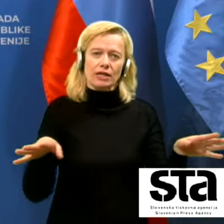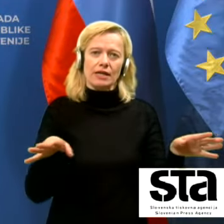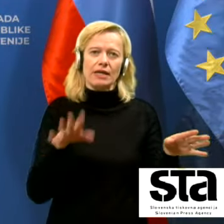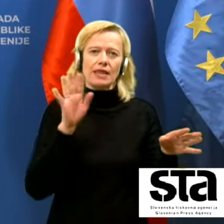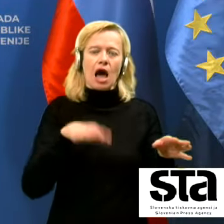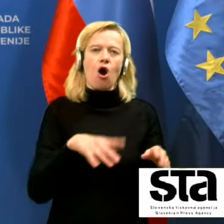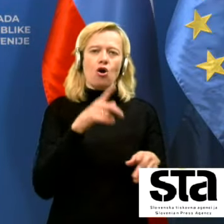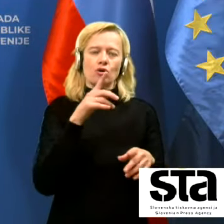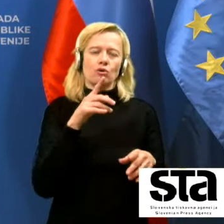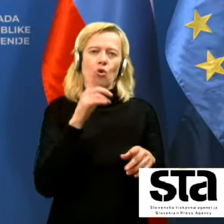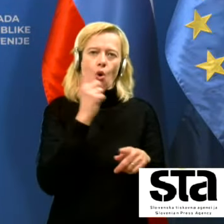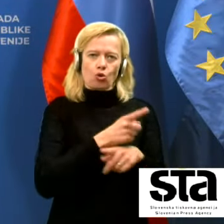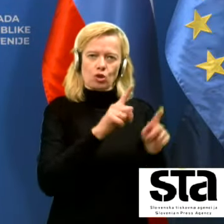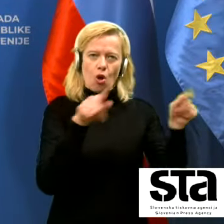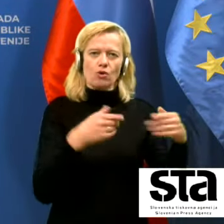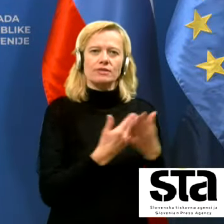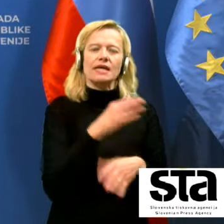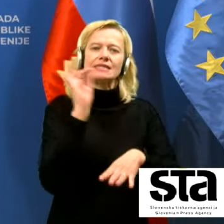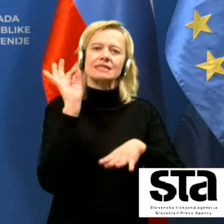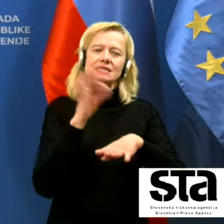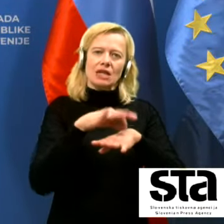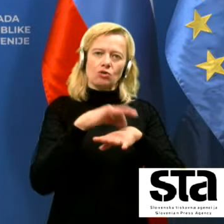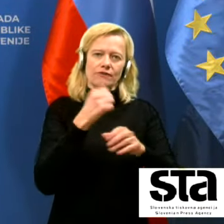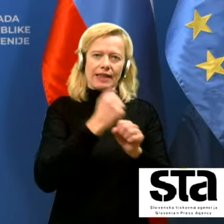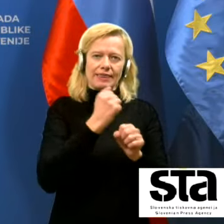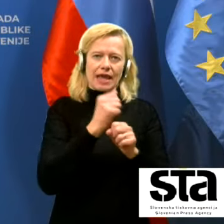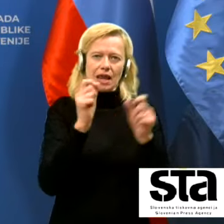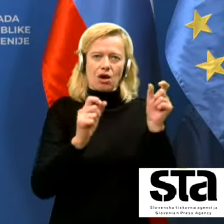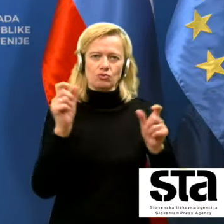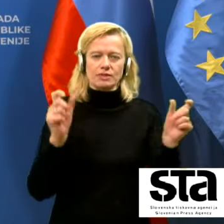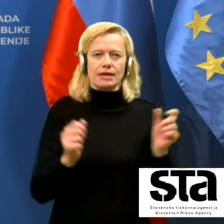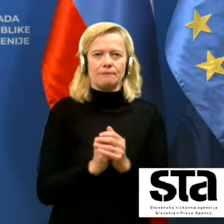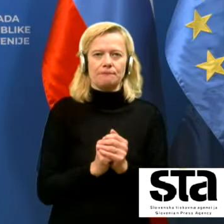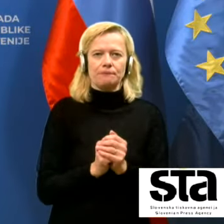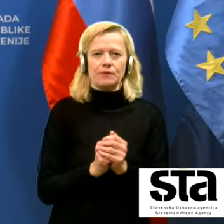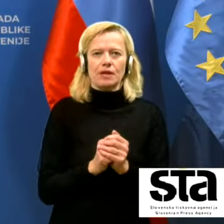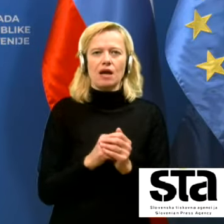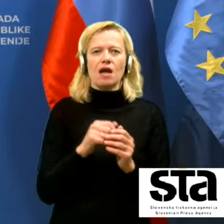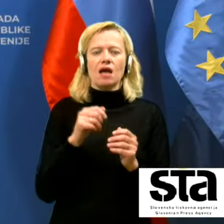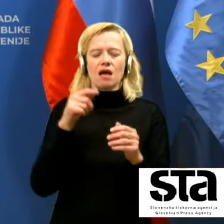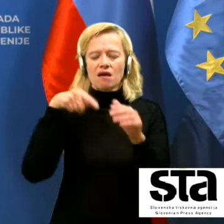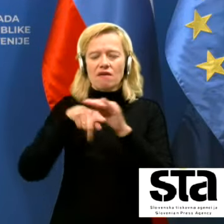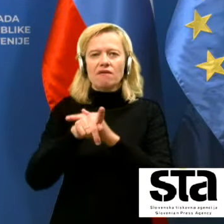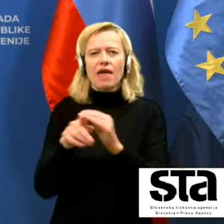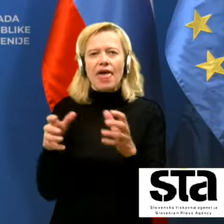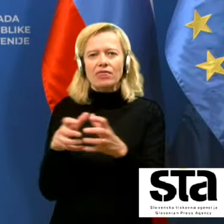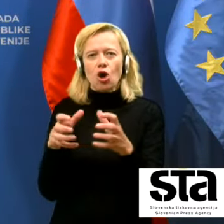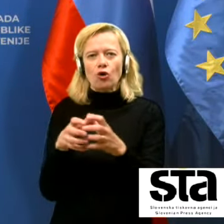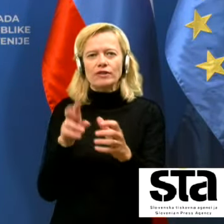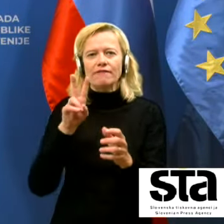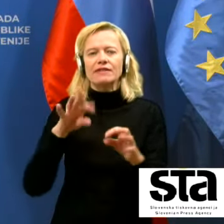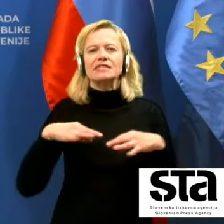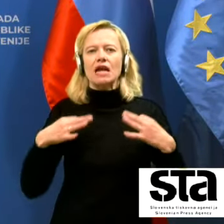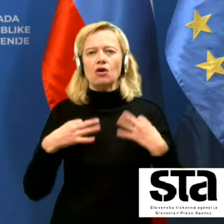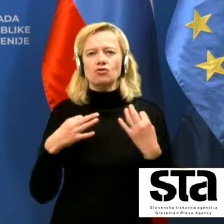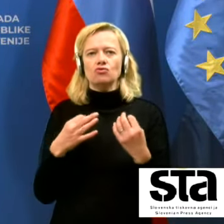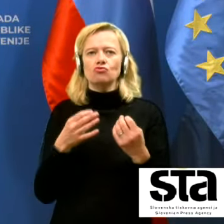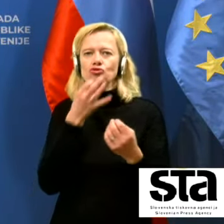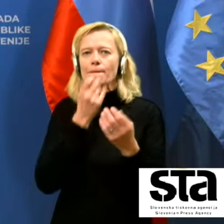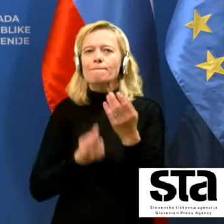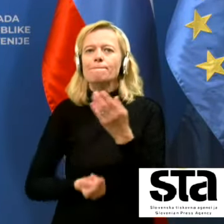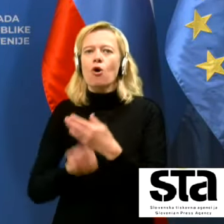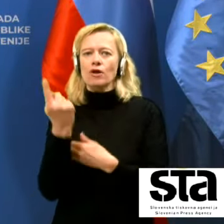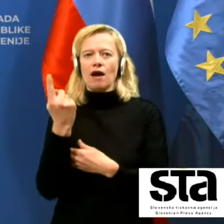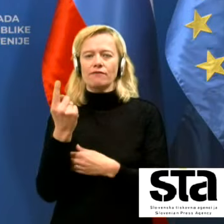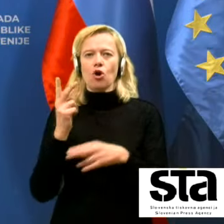zdravstvene delavce oziroma v tiste organizacijske enote v zdravstvu, kjer se okužba pojavi vsak teden